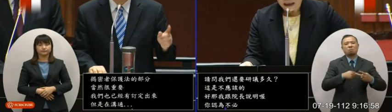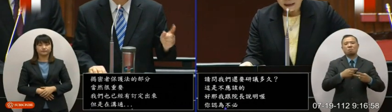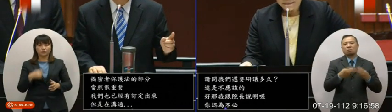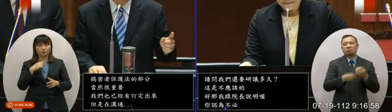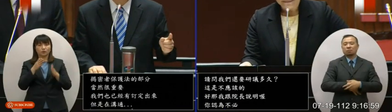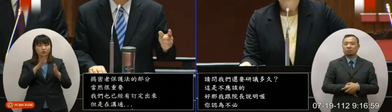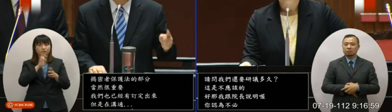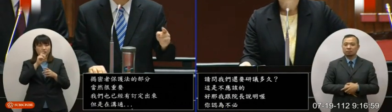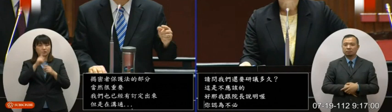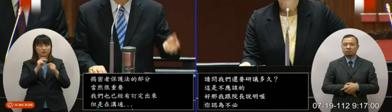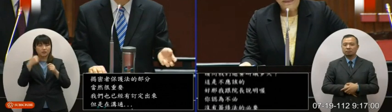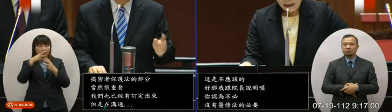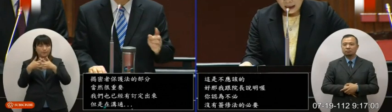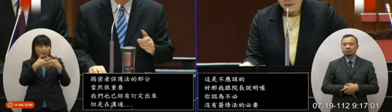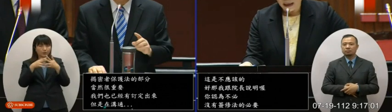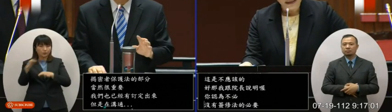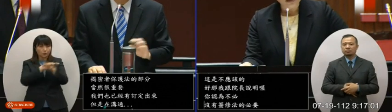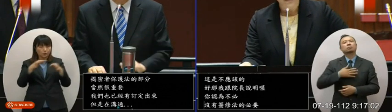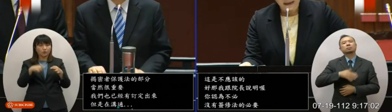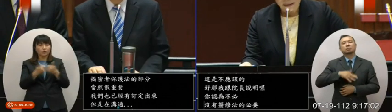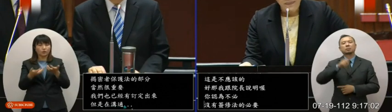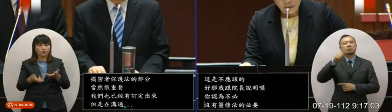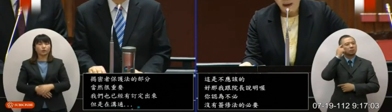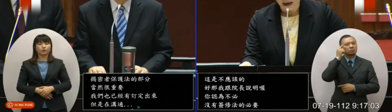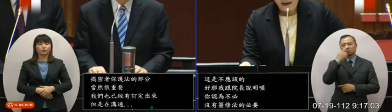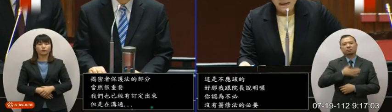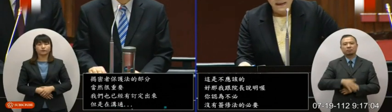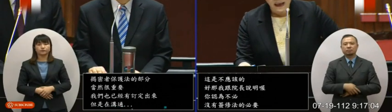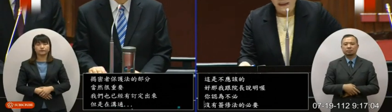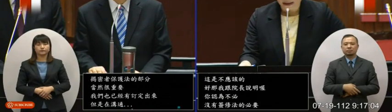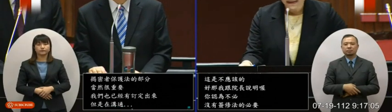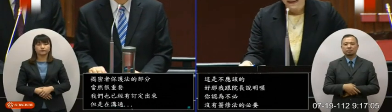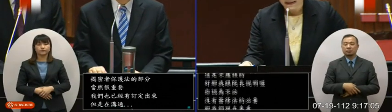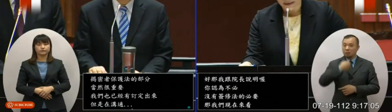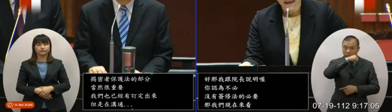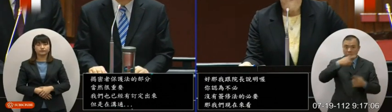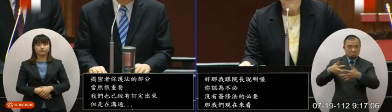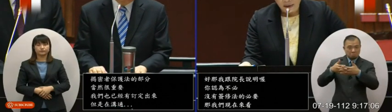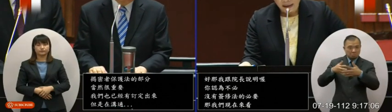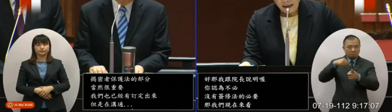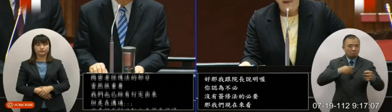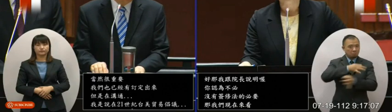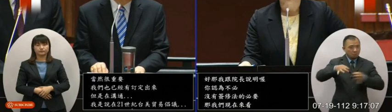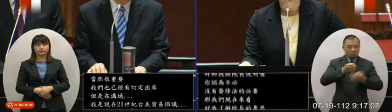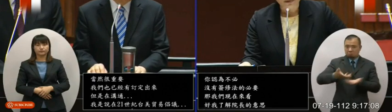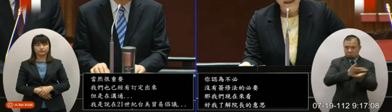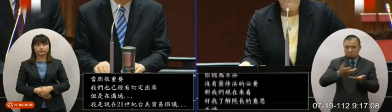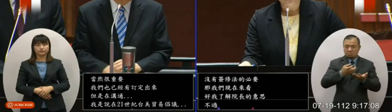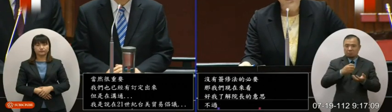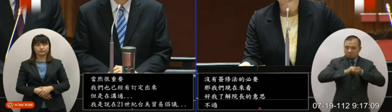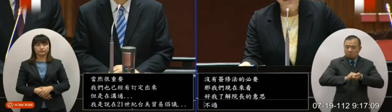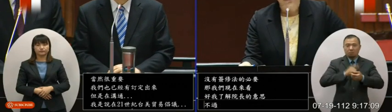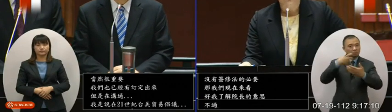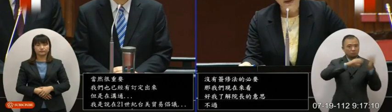来看就是说在二十一世纪台美这个贸易倡我了解院长的意思不过涉及台美贸易协定里面的相关的内容我们